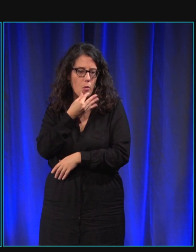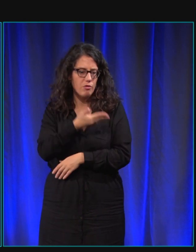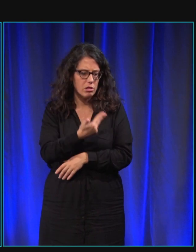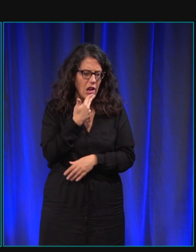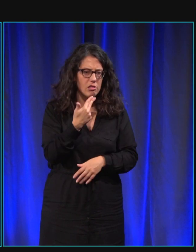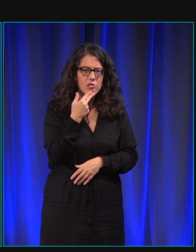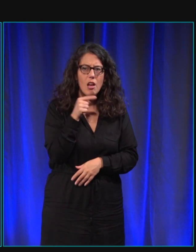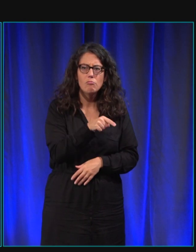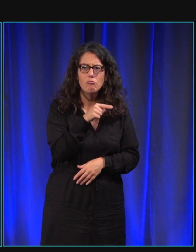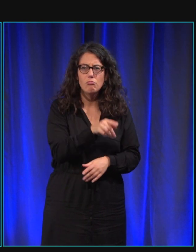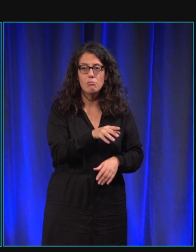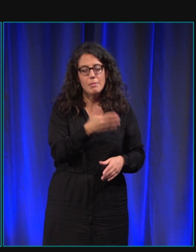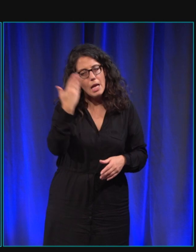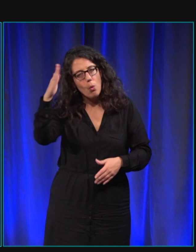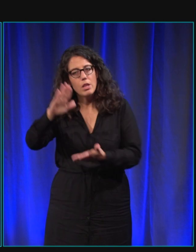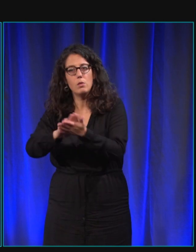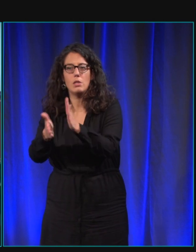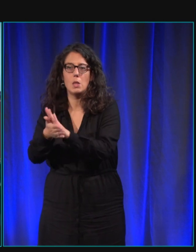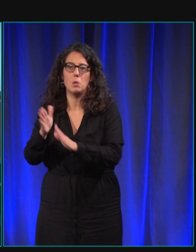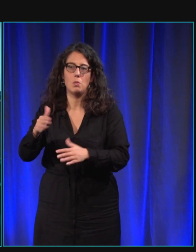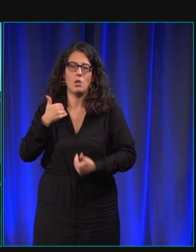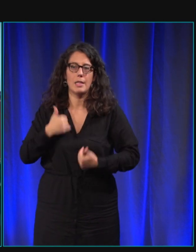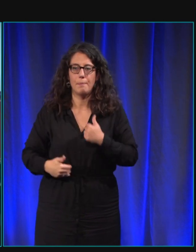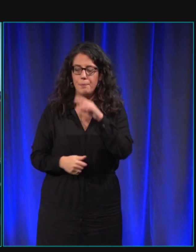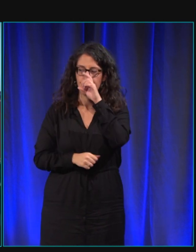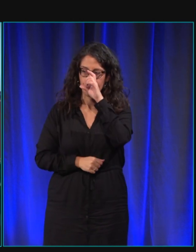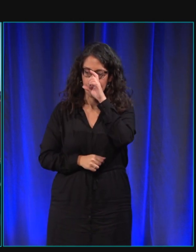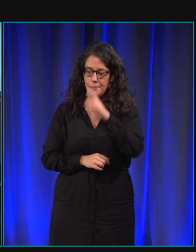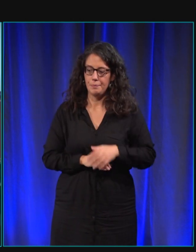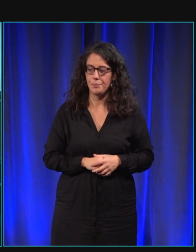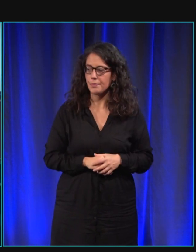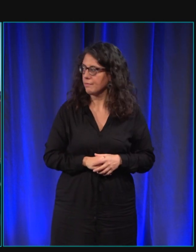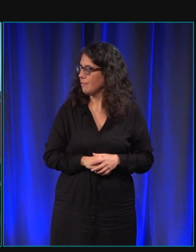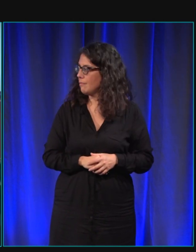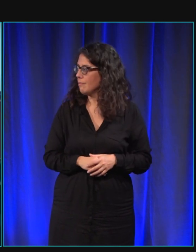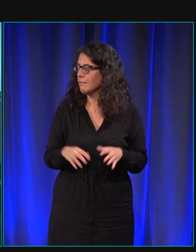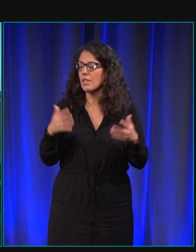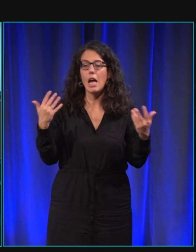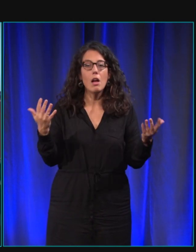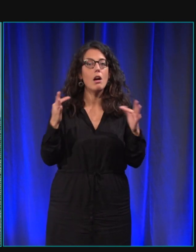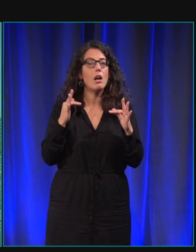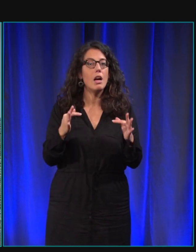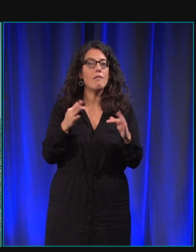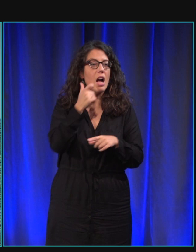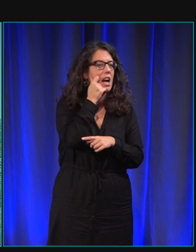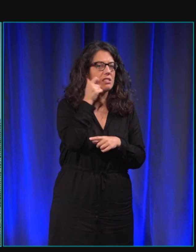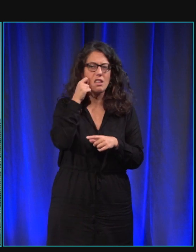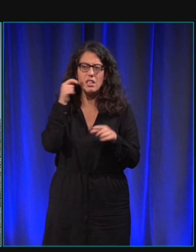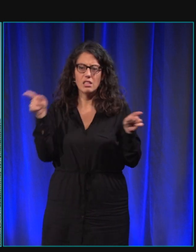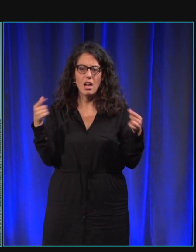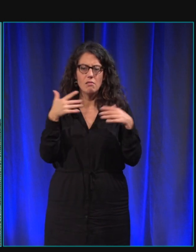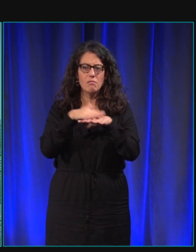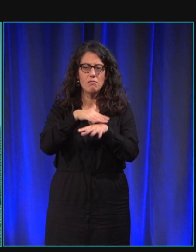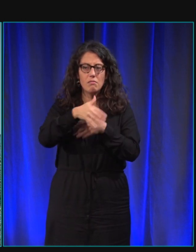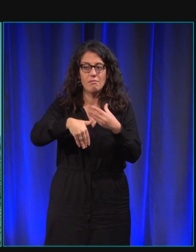de certains chiens voilà pour le croisement pour le croisement des chiens c'est une